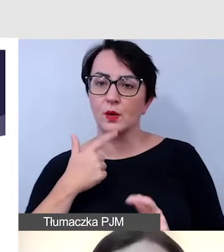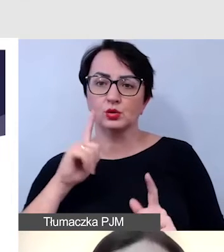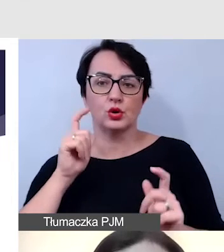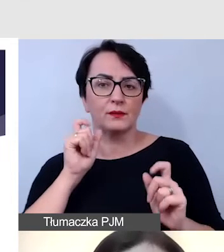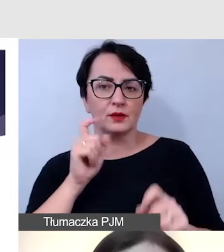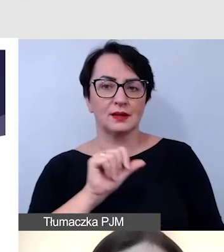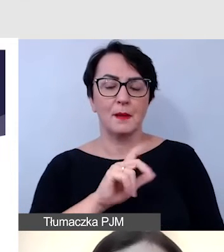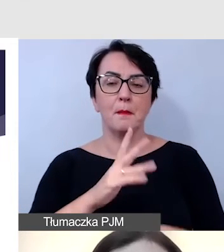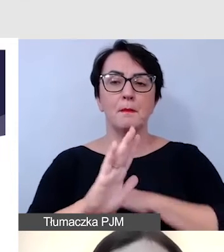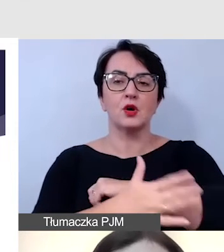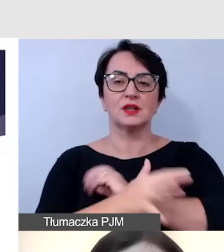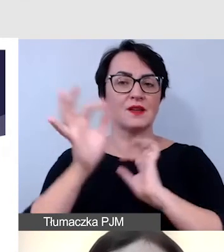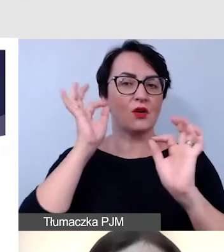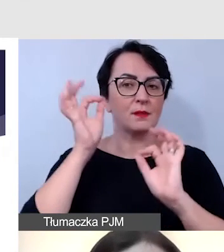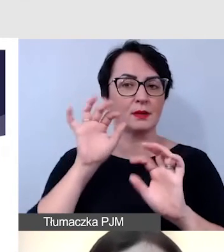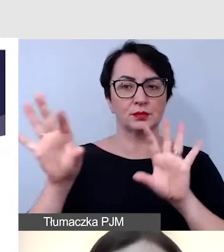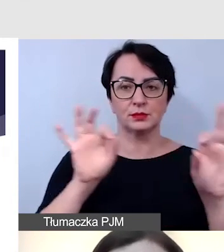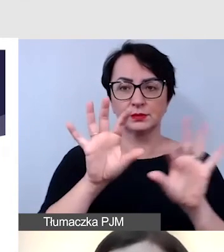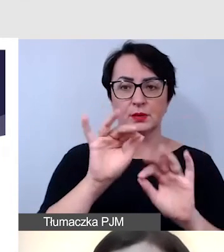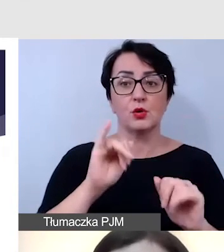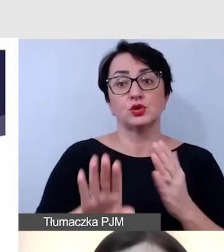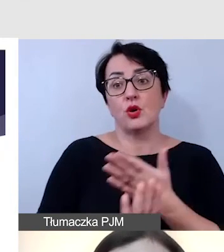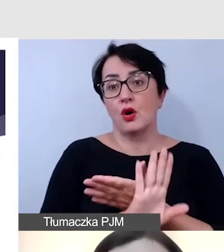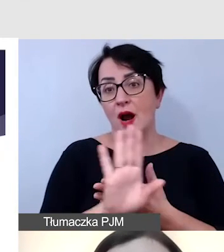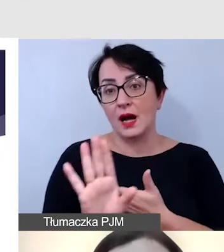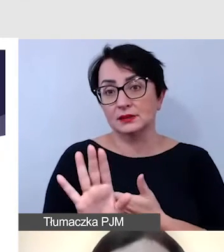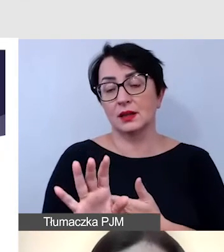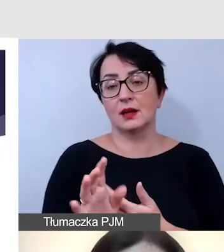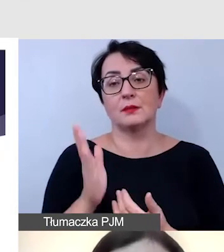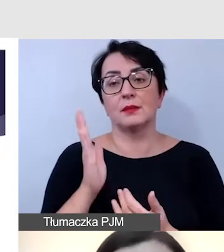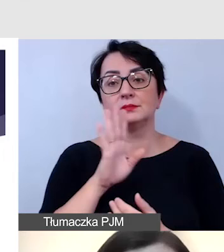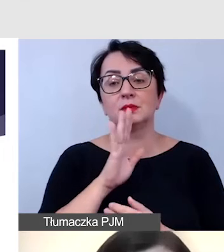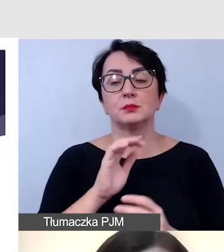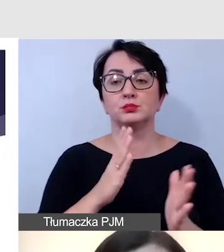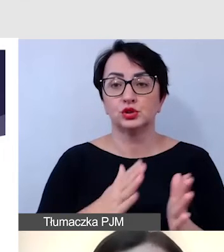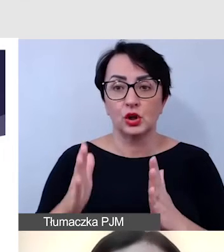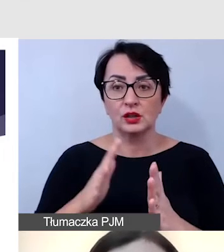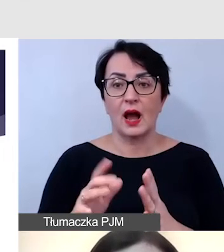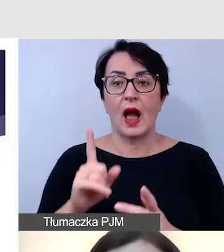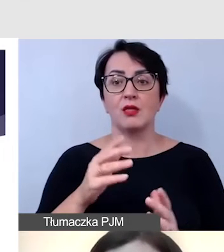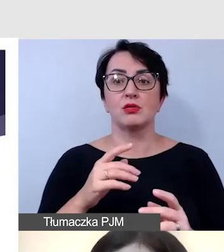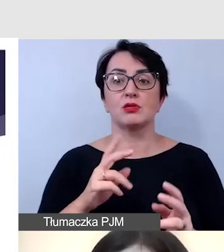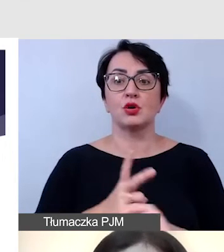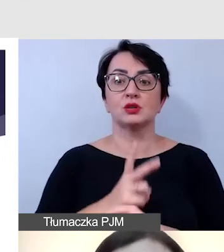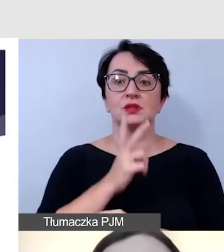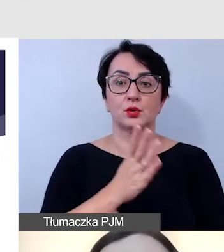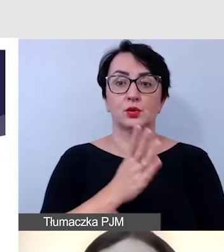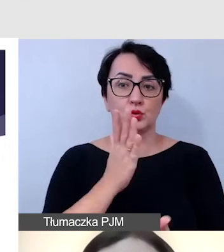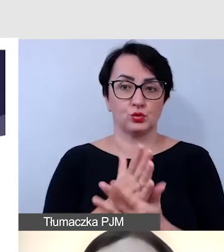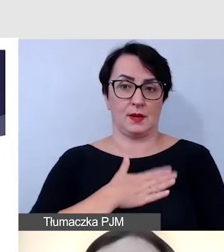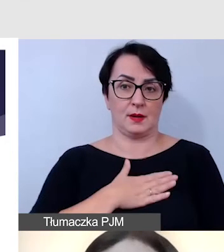podstawowe informacje może się okazać, że będziemy mieli przygotowane, a dostępność już została zapewniona.